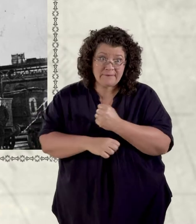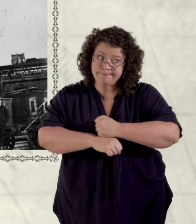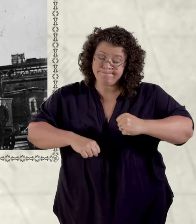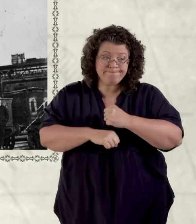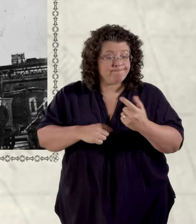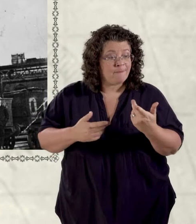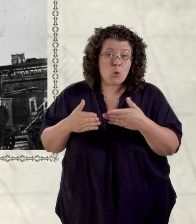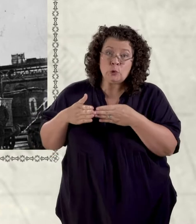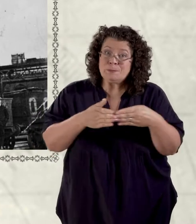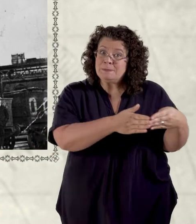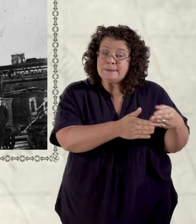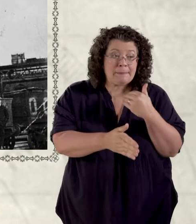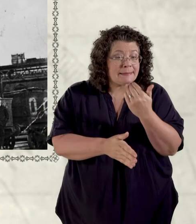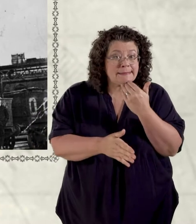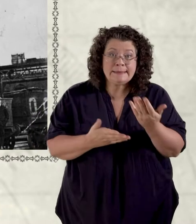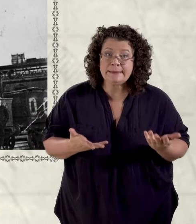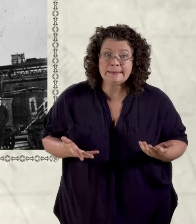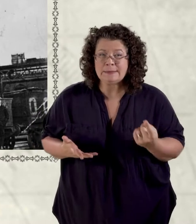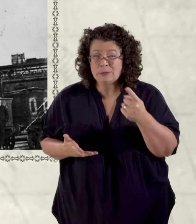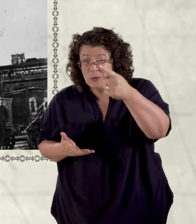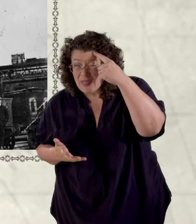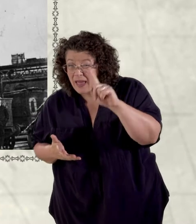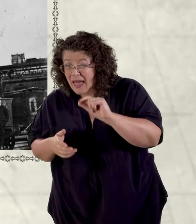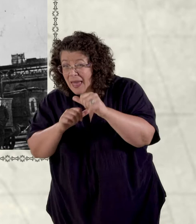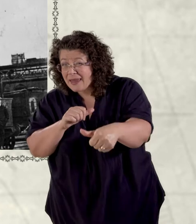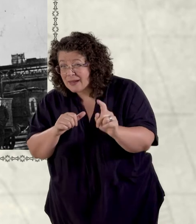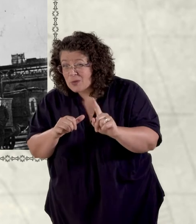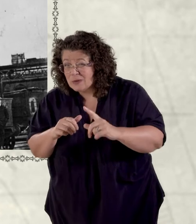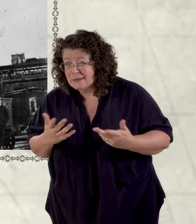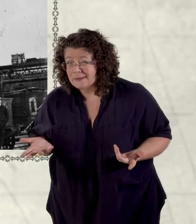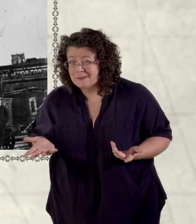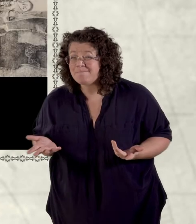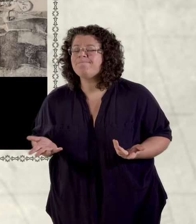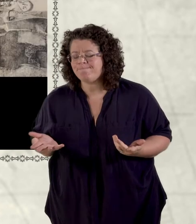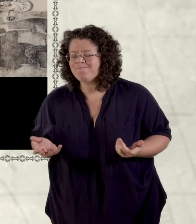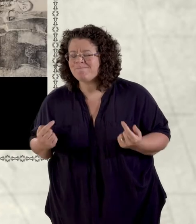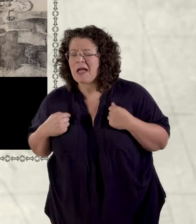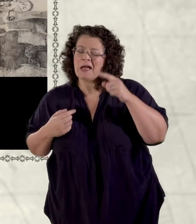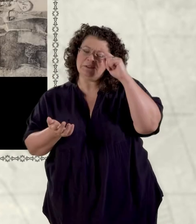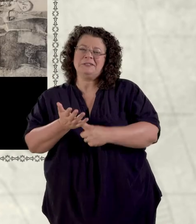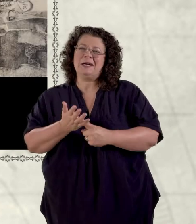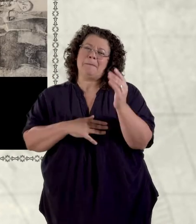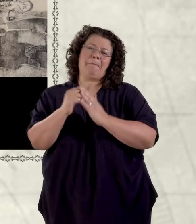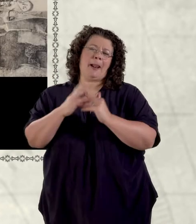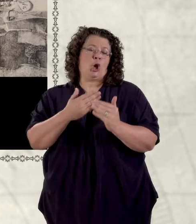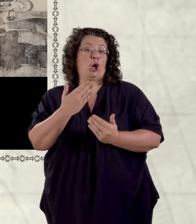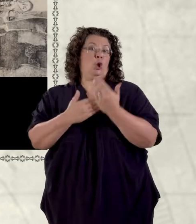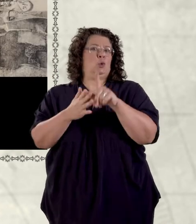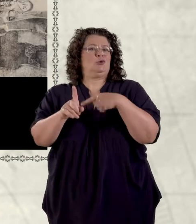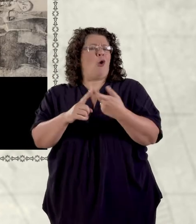Ddim yn ddigoen o faint i gynnal yr holllonge. Oedd angen docie newydd. Felly mi bydderfynais i